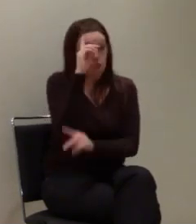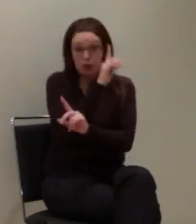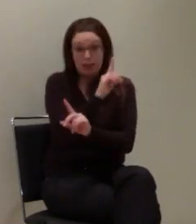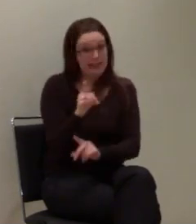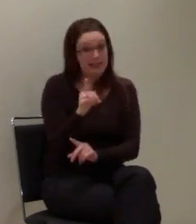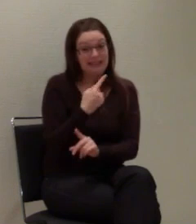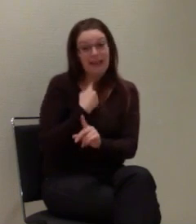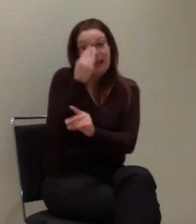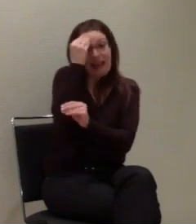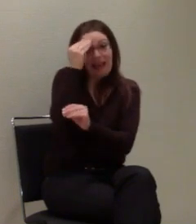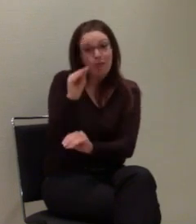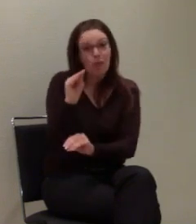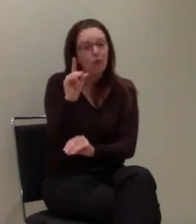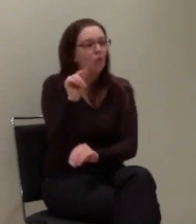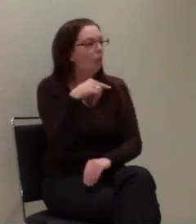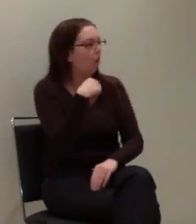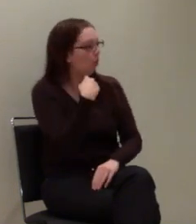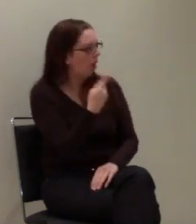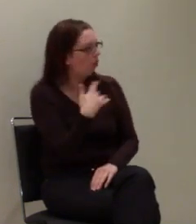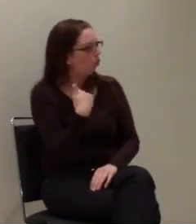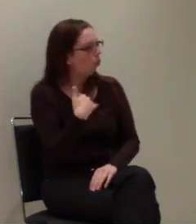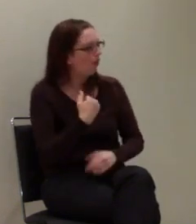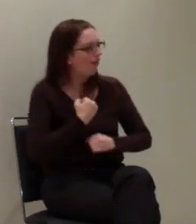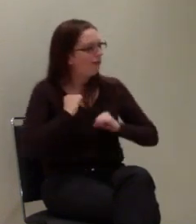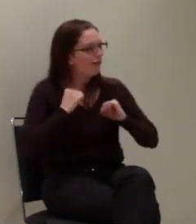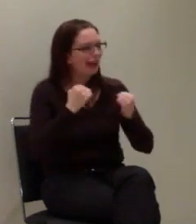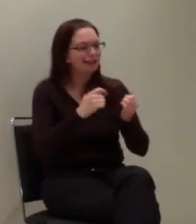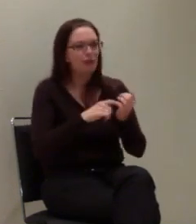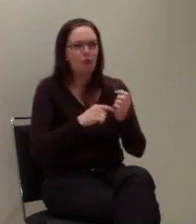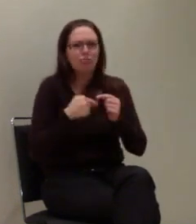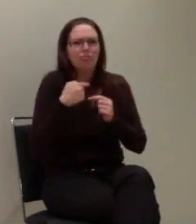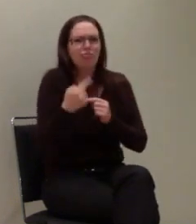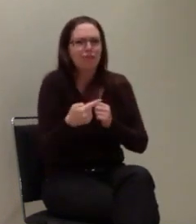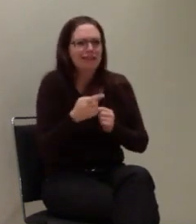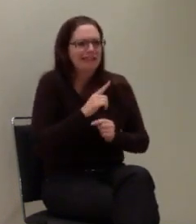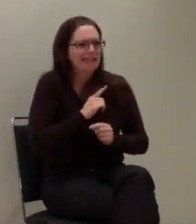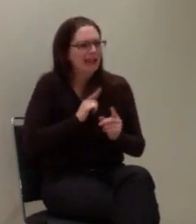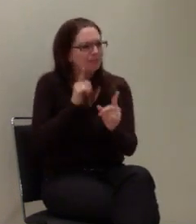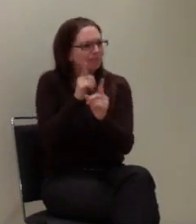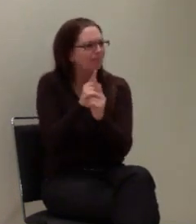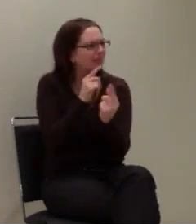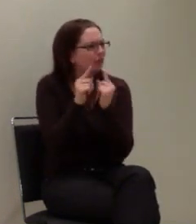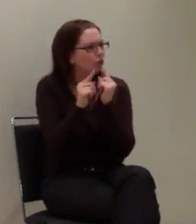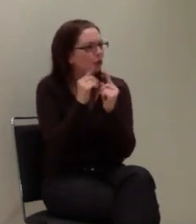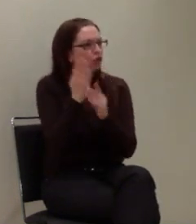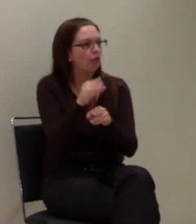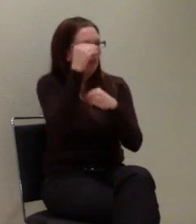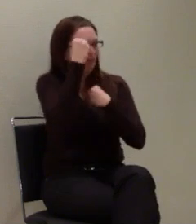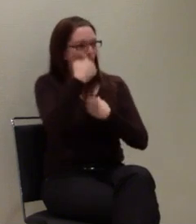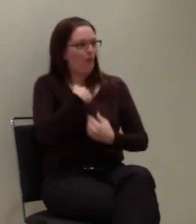wir mal, da war er dann recht fleißig gewesen, nämlich kurz drauf hatten wir auch Gespräche darüber geführt, wo er das dann auch angebracht hatte.